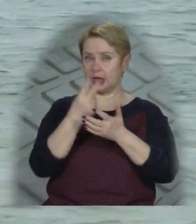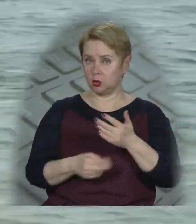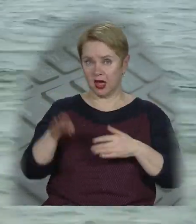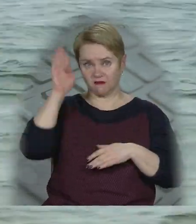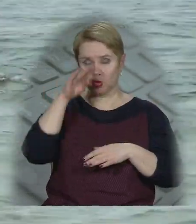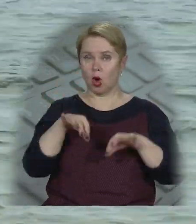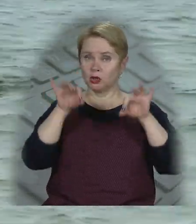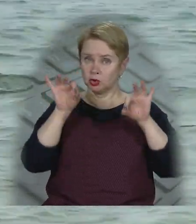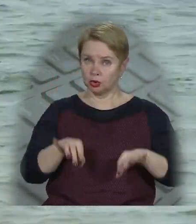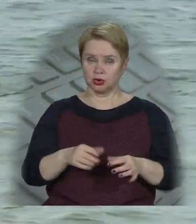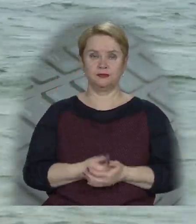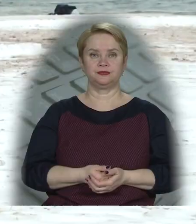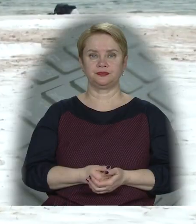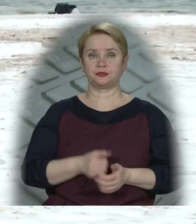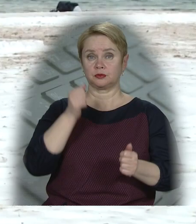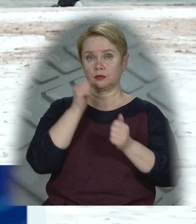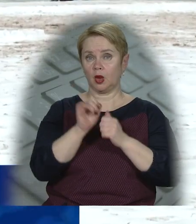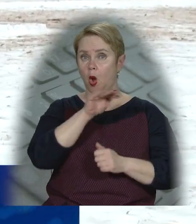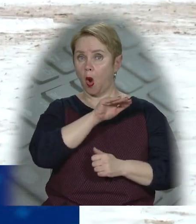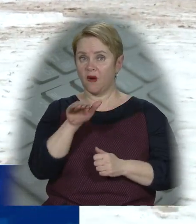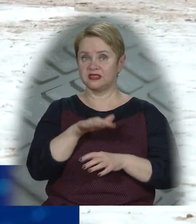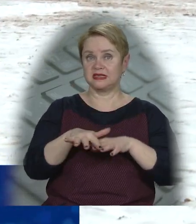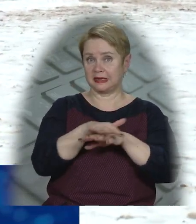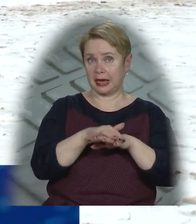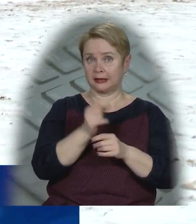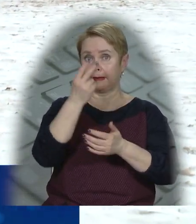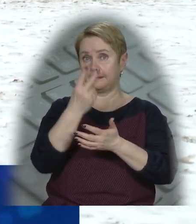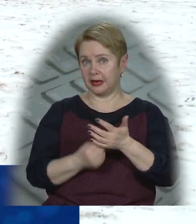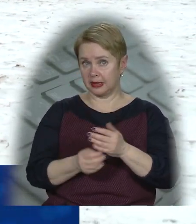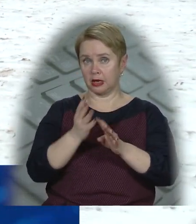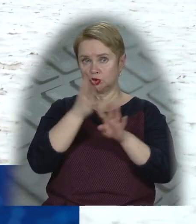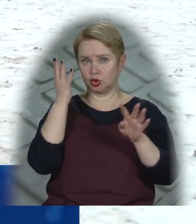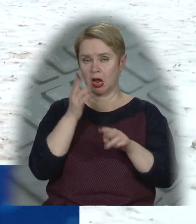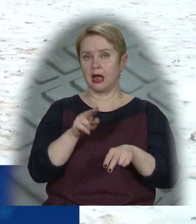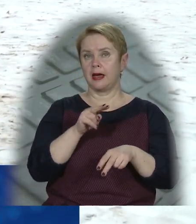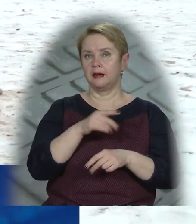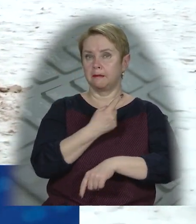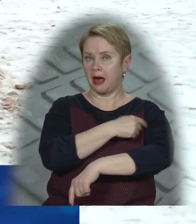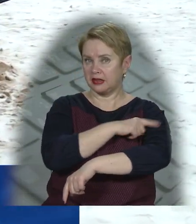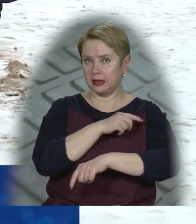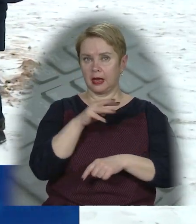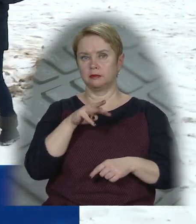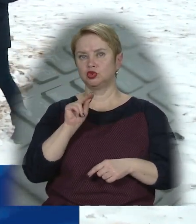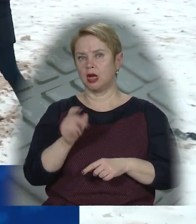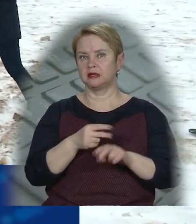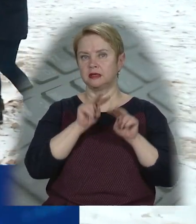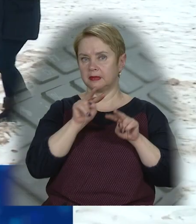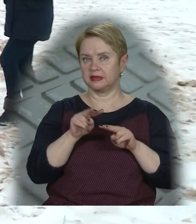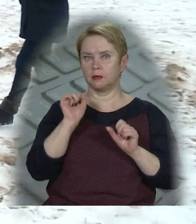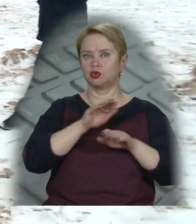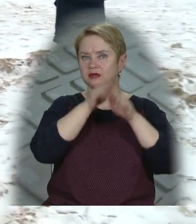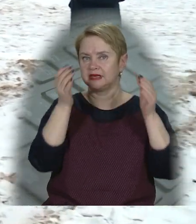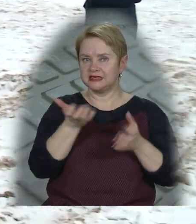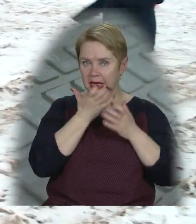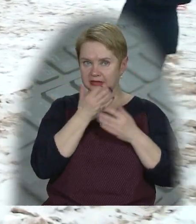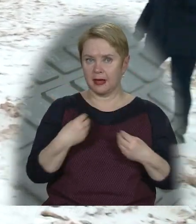занурювання на водохрещі. На кожній офіційній ділянці для пірнання чергують надзвичайники і медики. Та встановлено намет, де можна